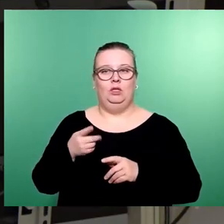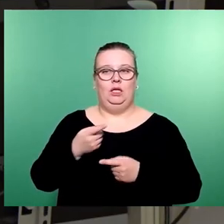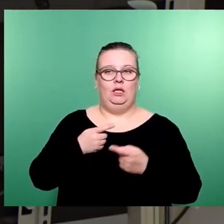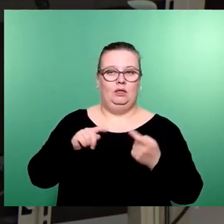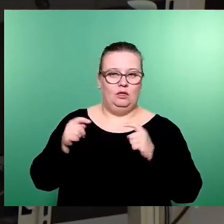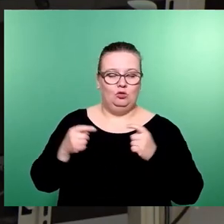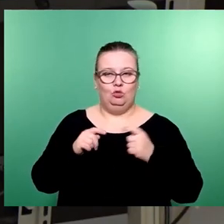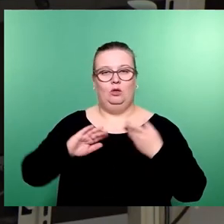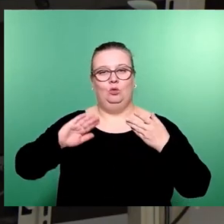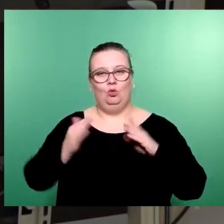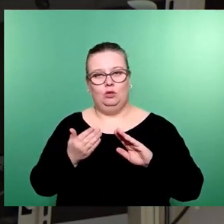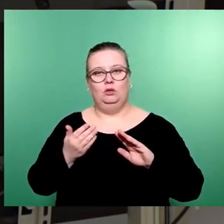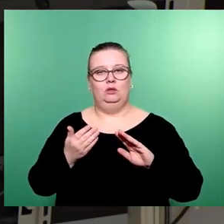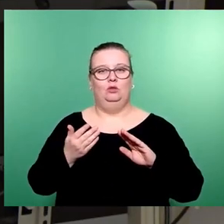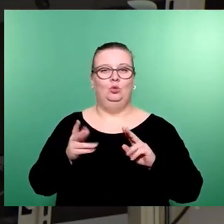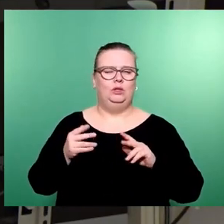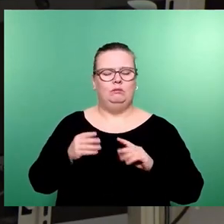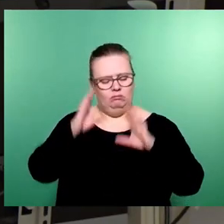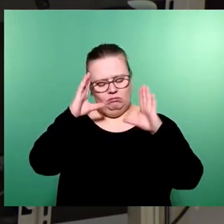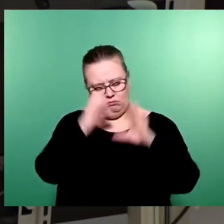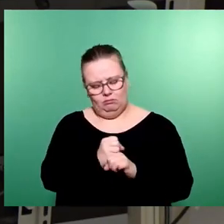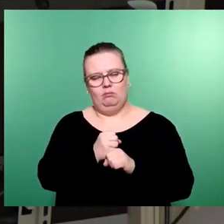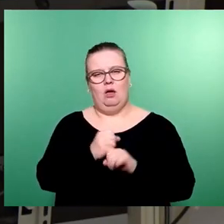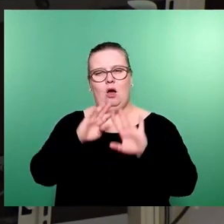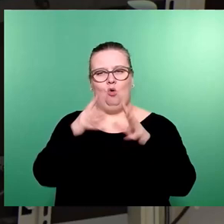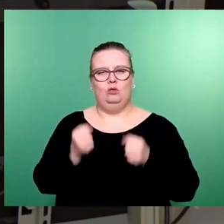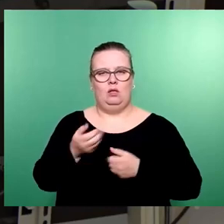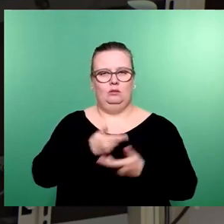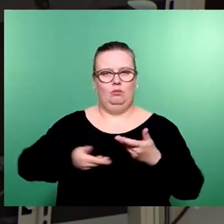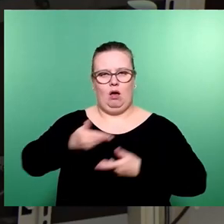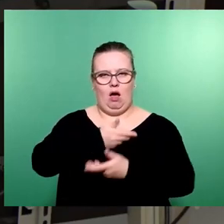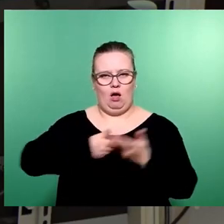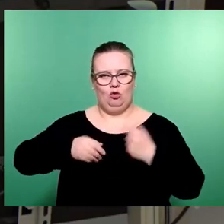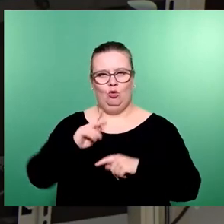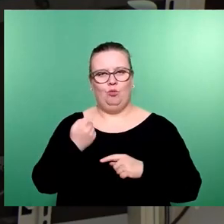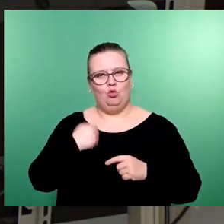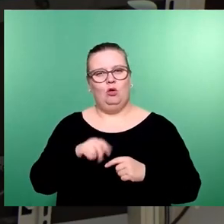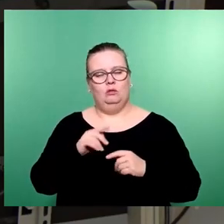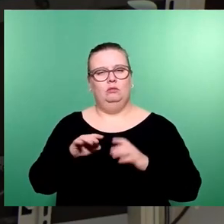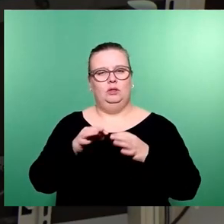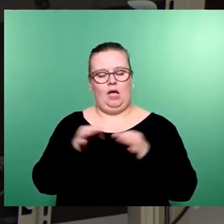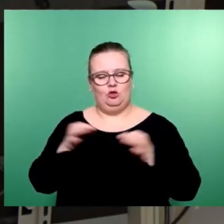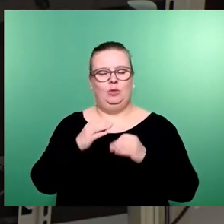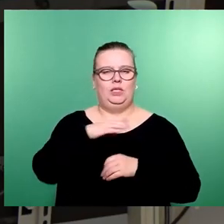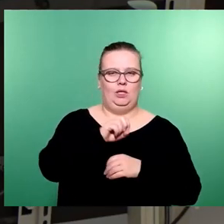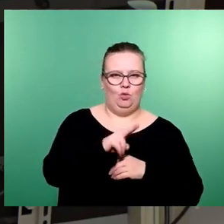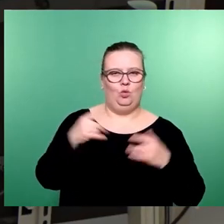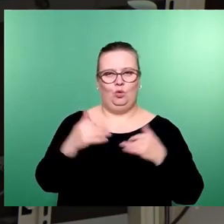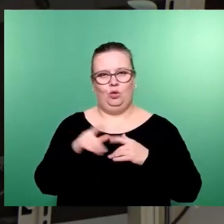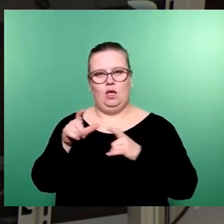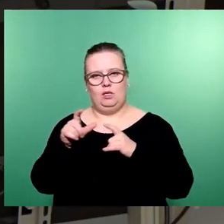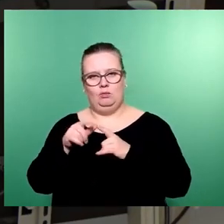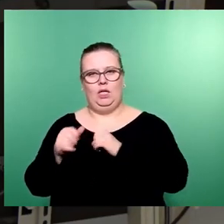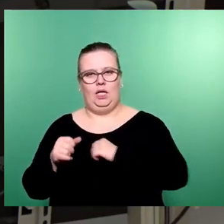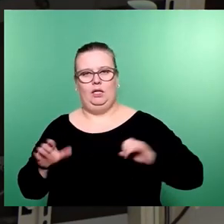sehr kurzen, intensiven Haushaltsberatung konnten die Änderungen zur Haushaltssatzung gemeinsam mit CDU, Grüne, SPD und Linke